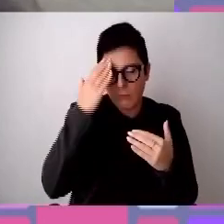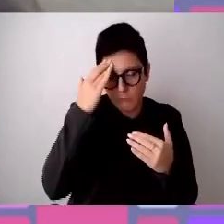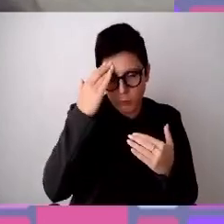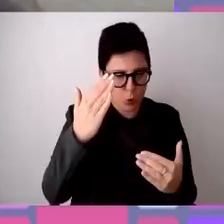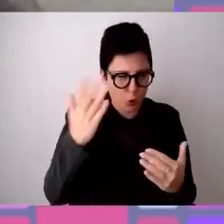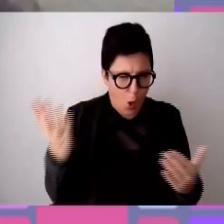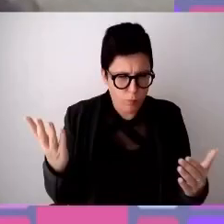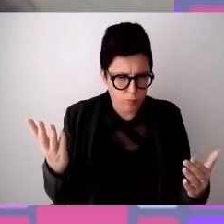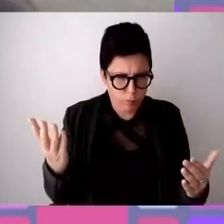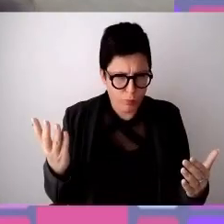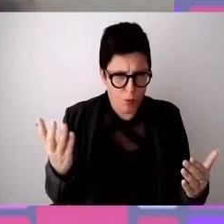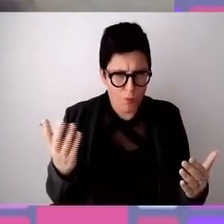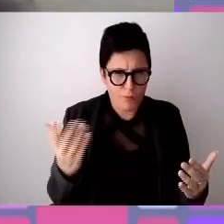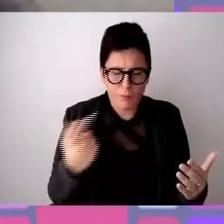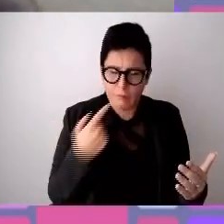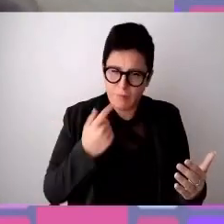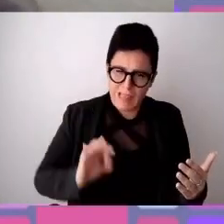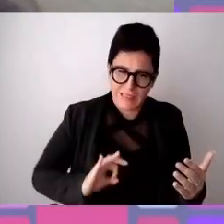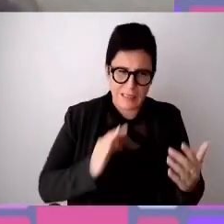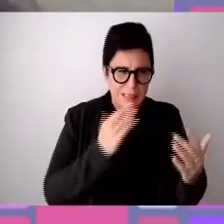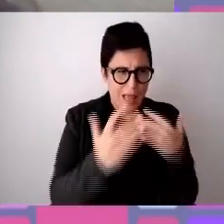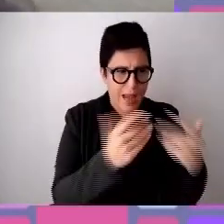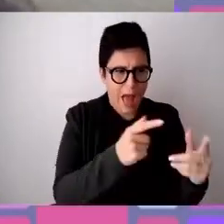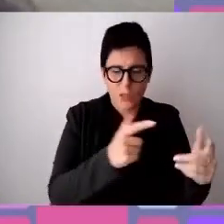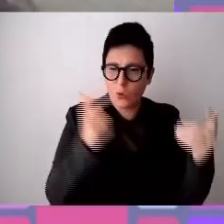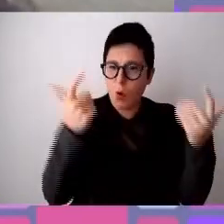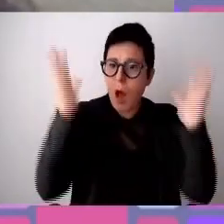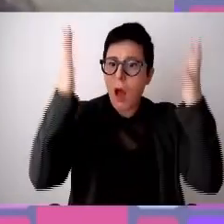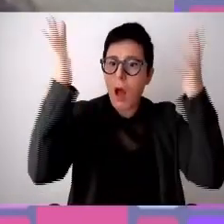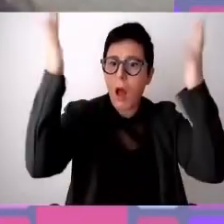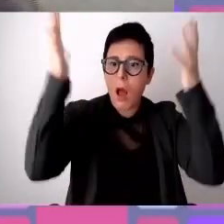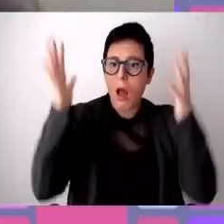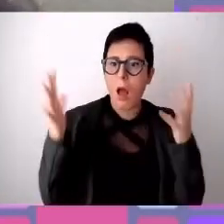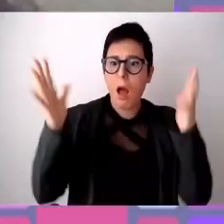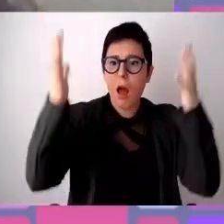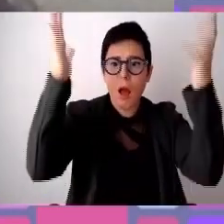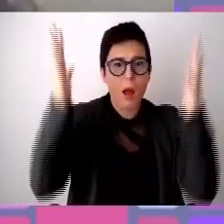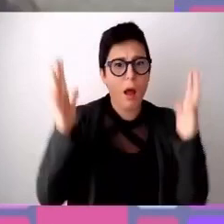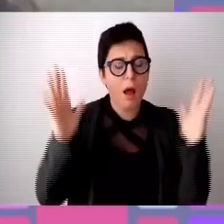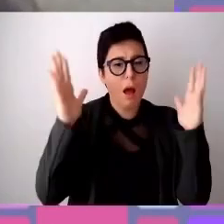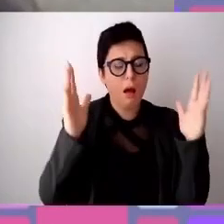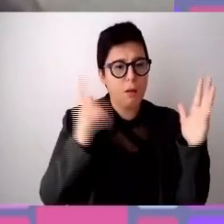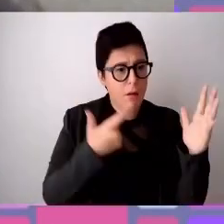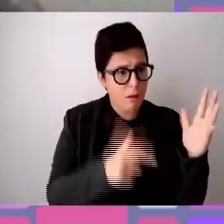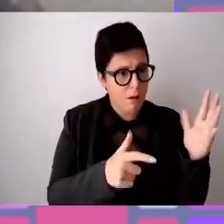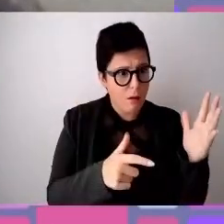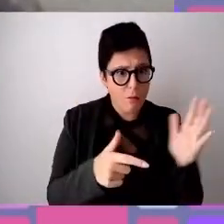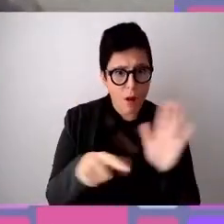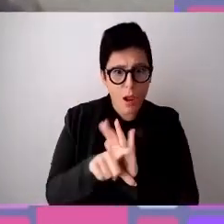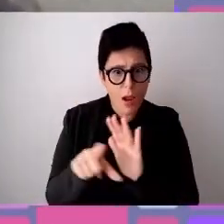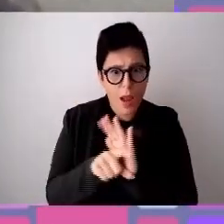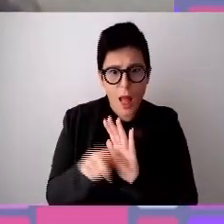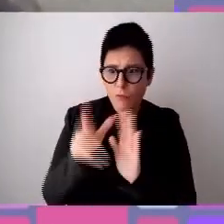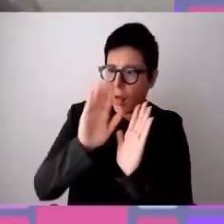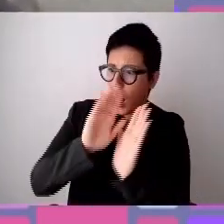visto un Senato applaudire l'affossamento di una legge che avrebbe garantito nuove tutele,